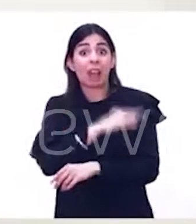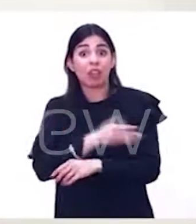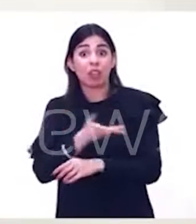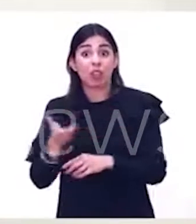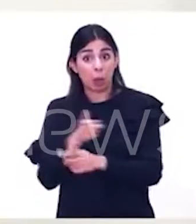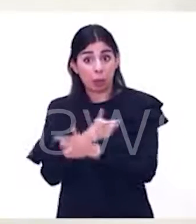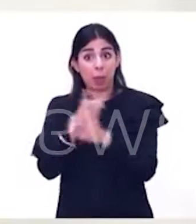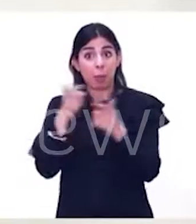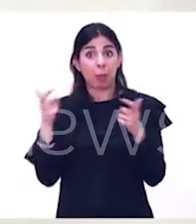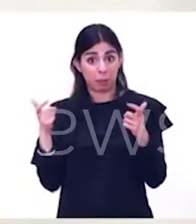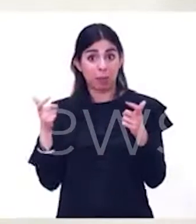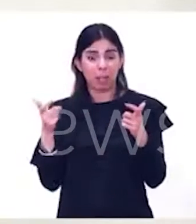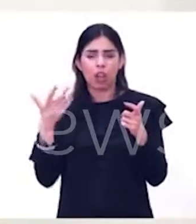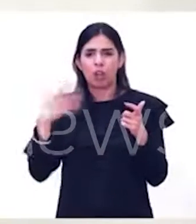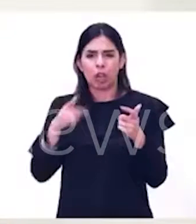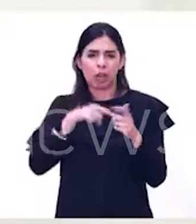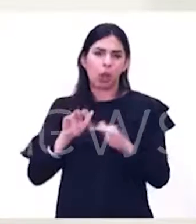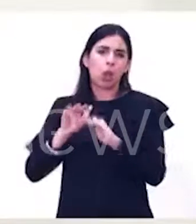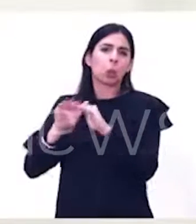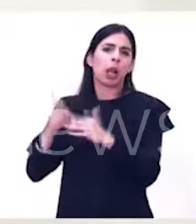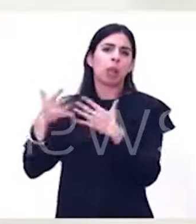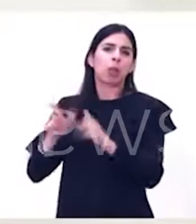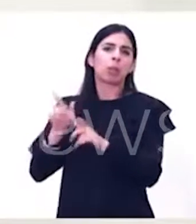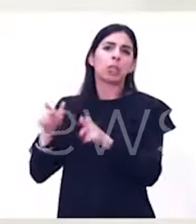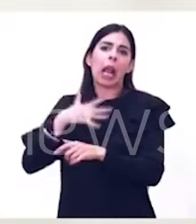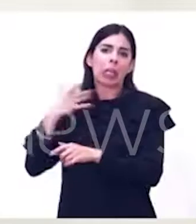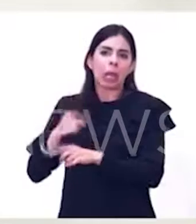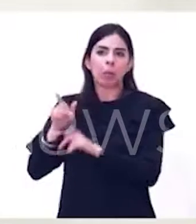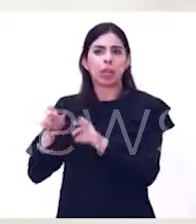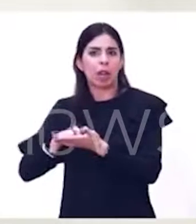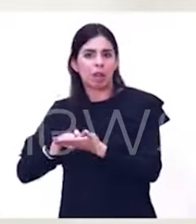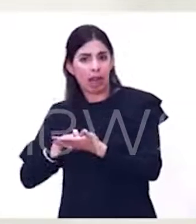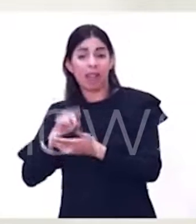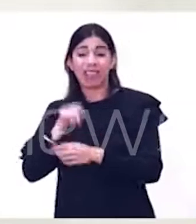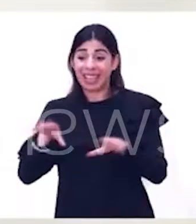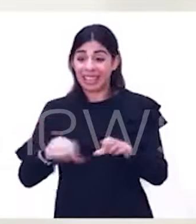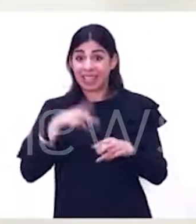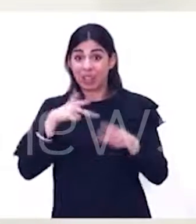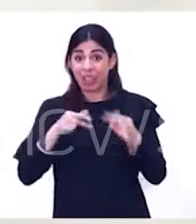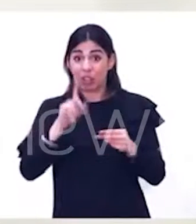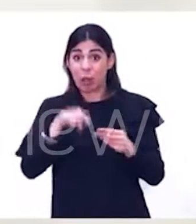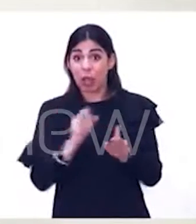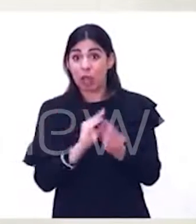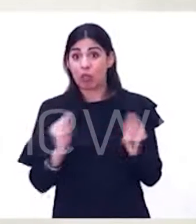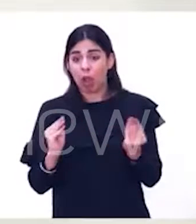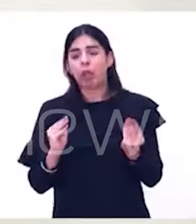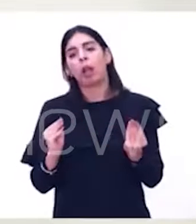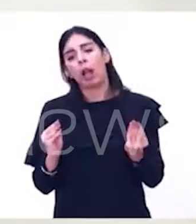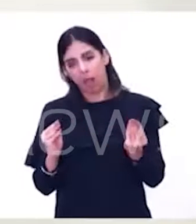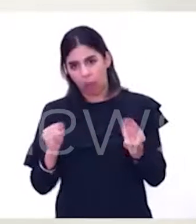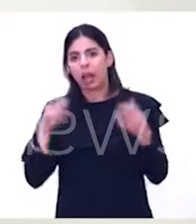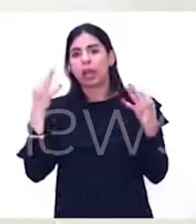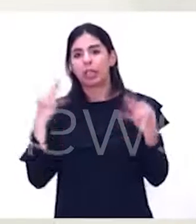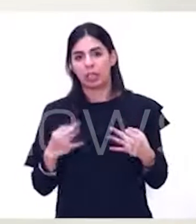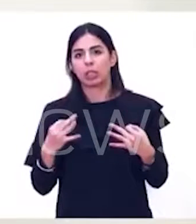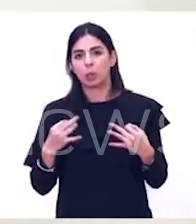sicurezza anziani e persone fragili, se si cominciano a vaccinare anche i giovani, beh allora dovremmo dare una botta